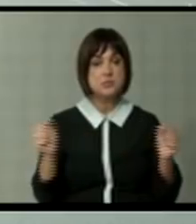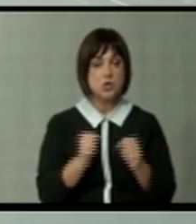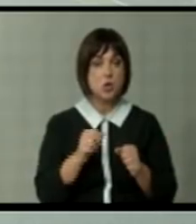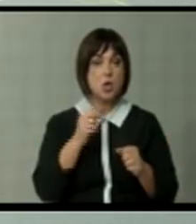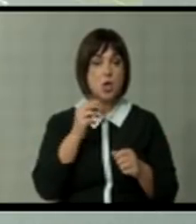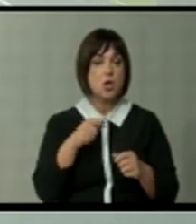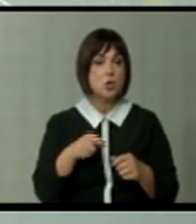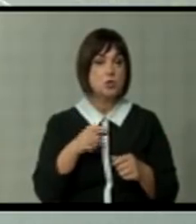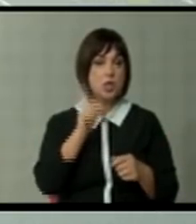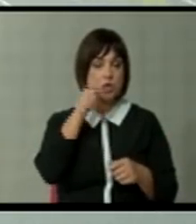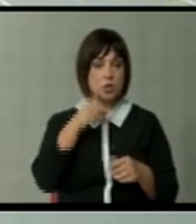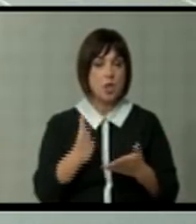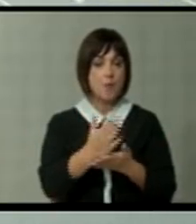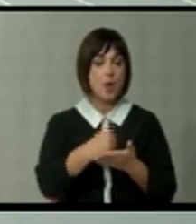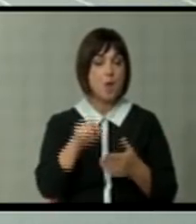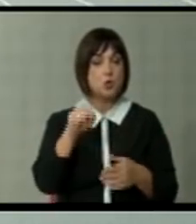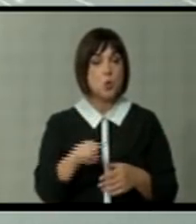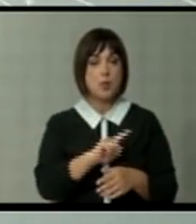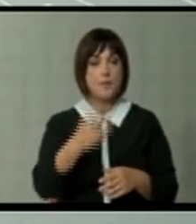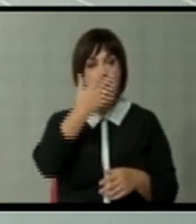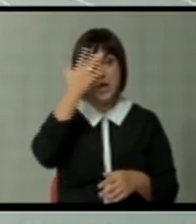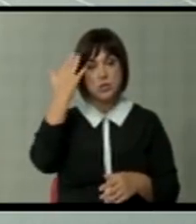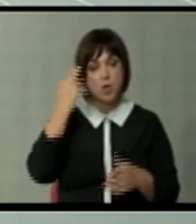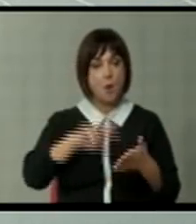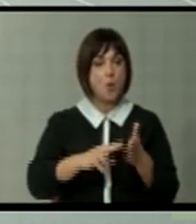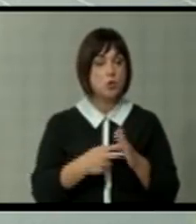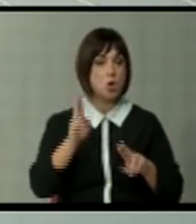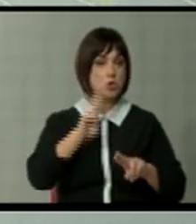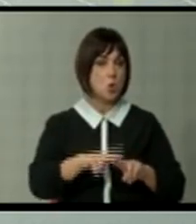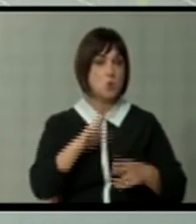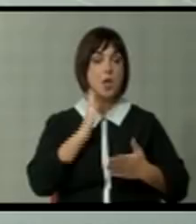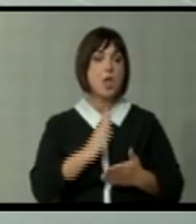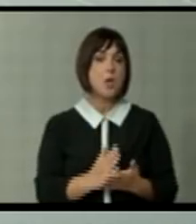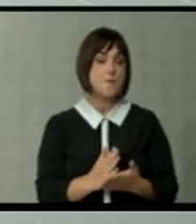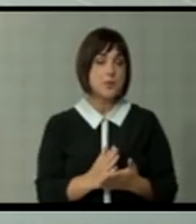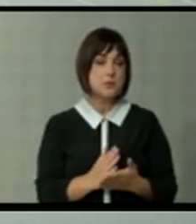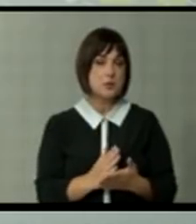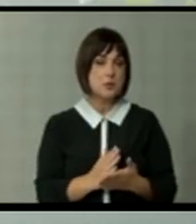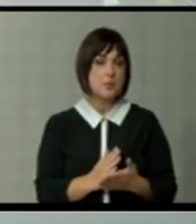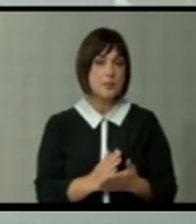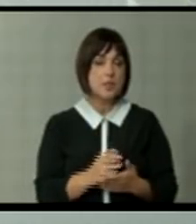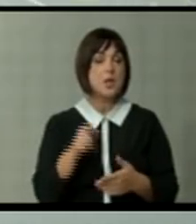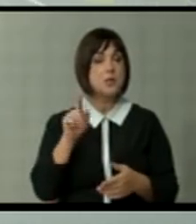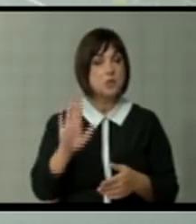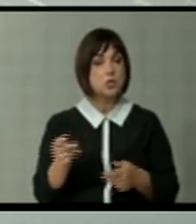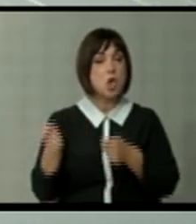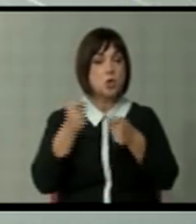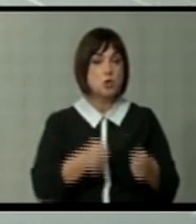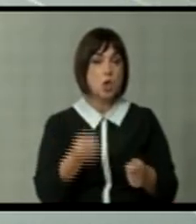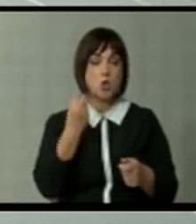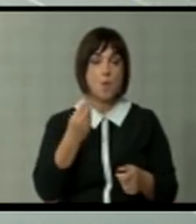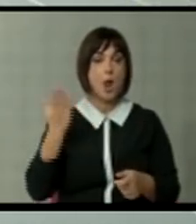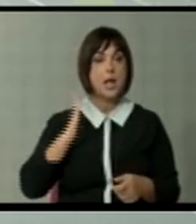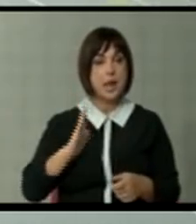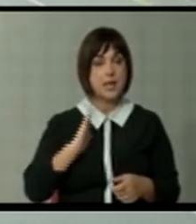потешкоти да ги имплементираме овте. Но немојте да се грижите. Политичките одлуки ќе бидат и тие се носат за доброто на